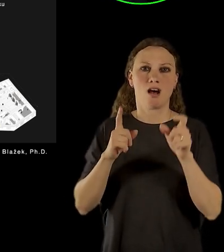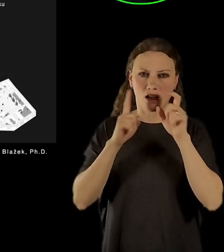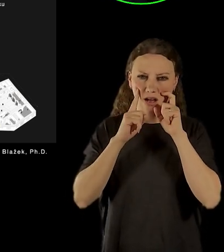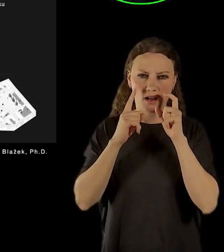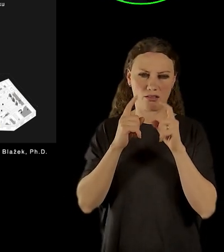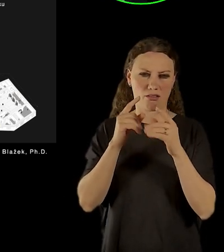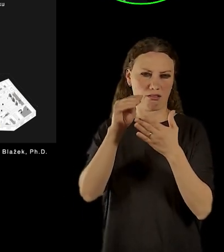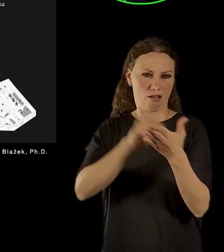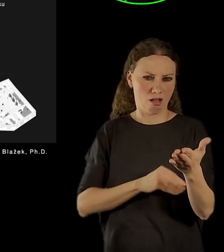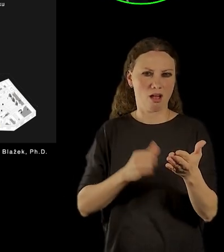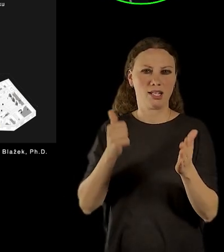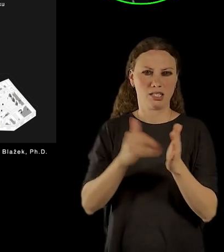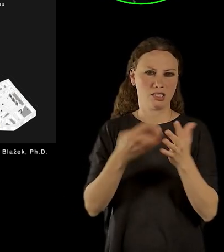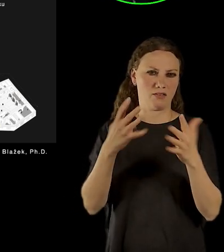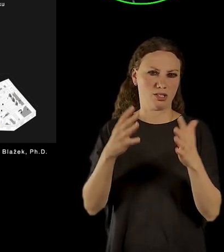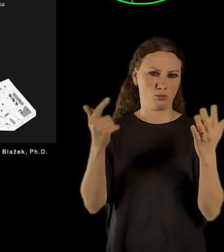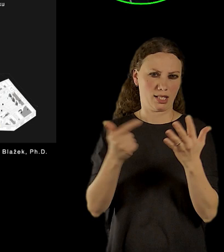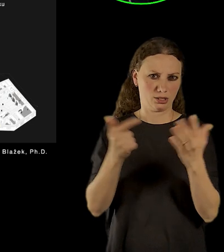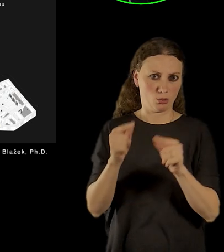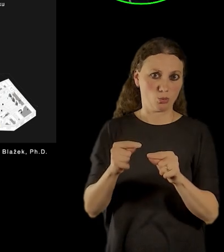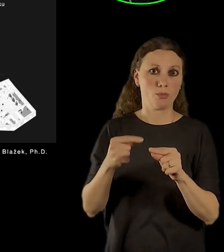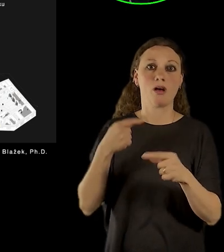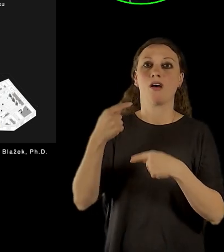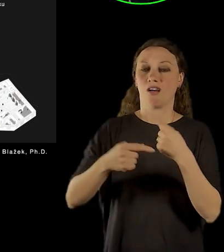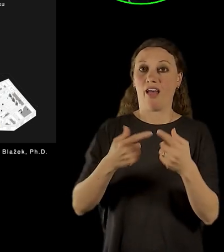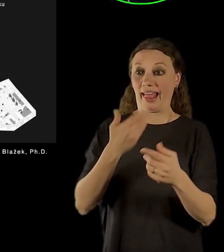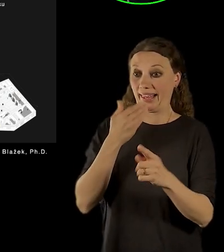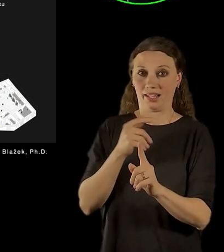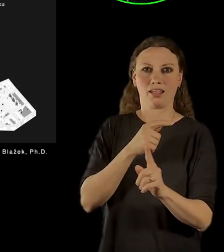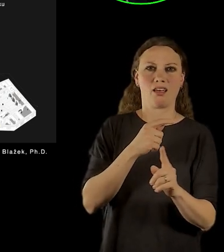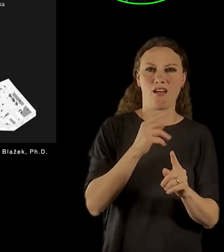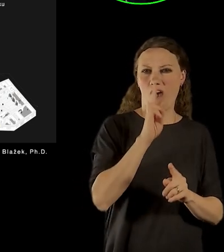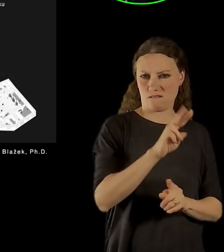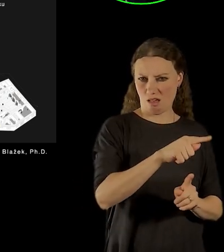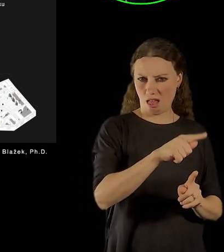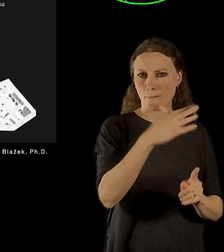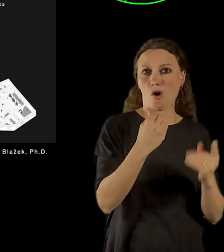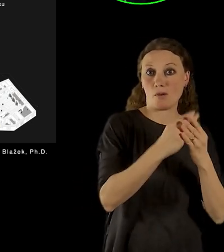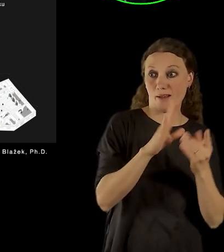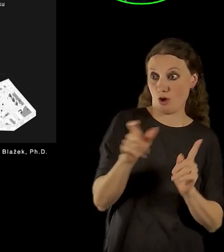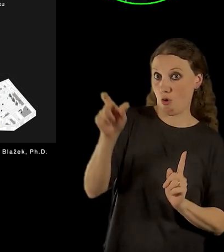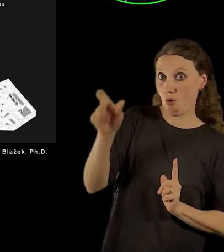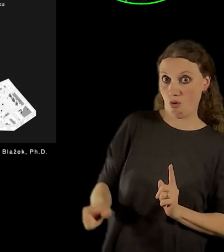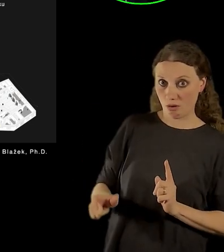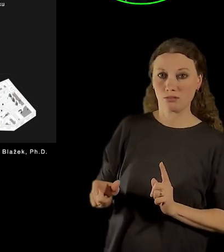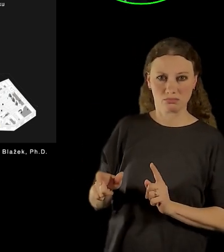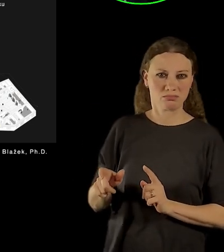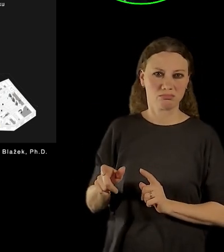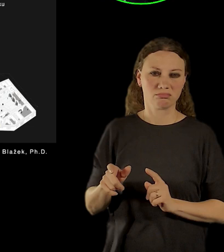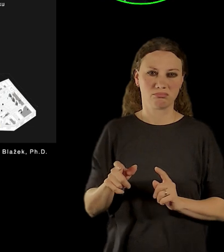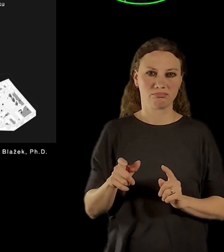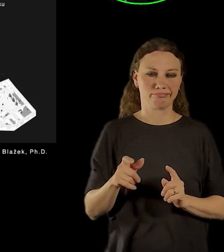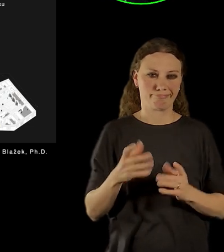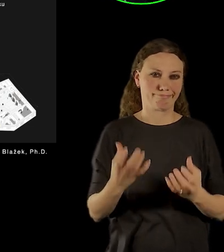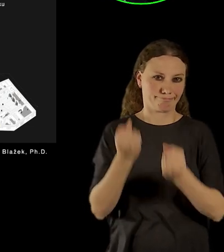v roce 1977 a pomocí vlastně toho příběhu pro kopa drtiny je také možné popsat, bych